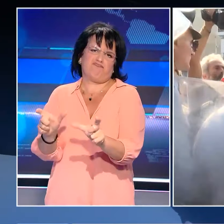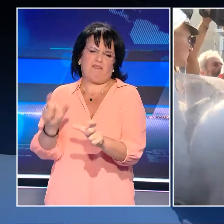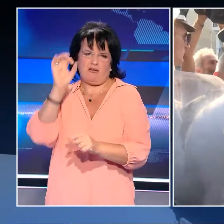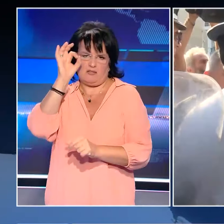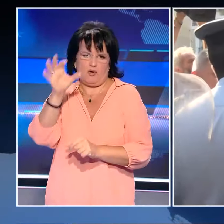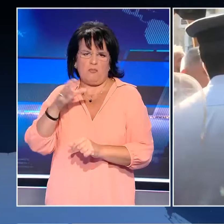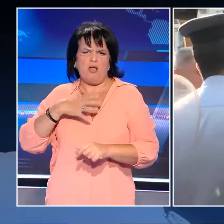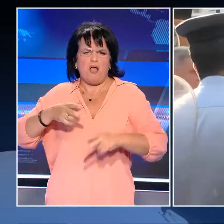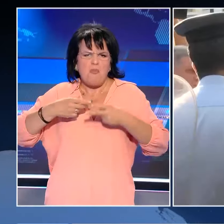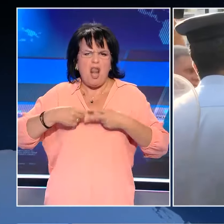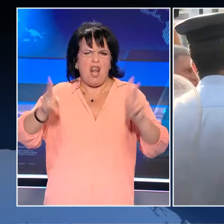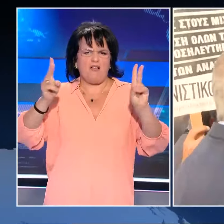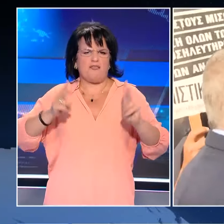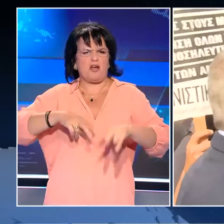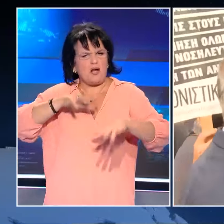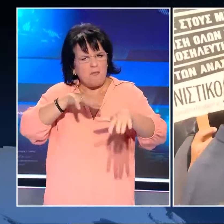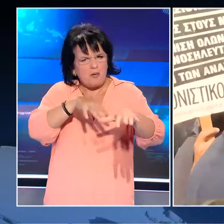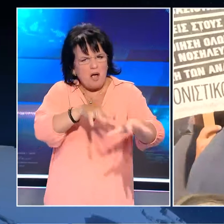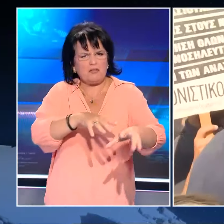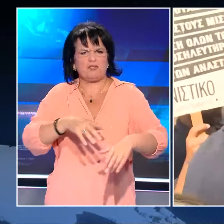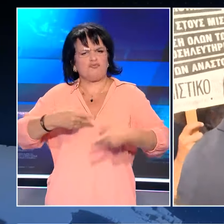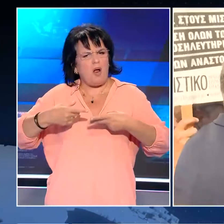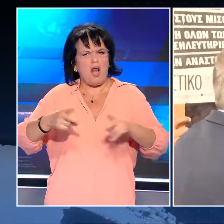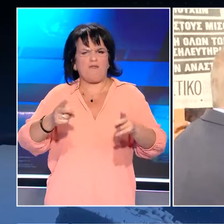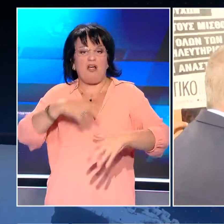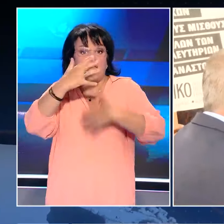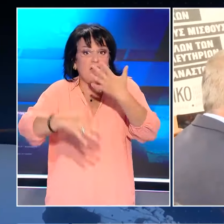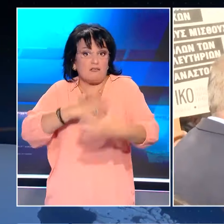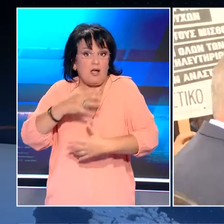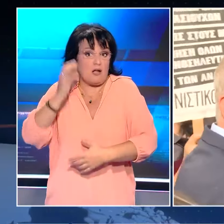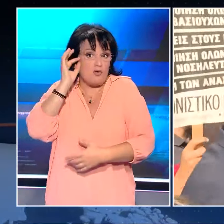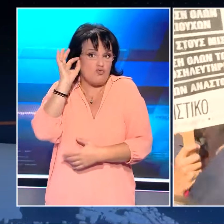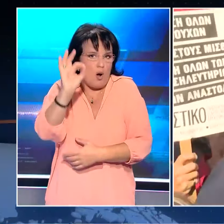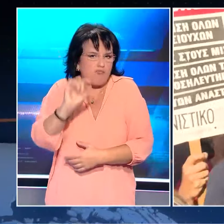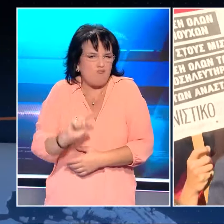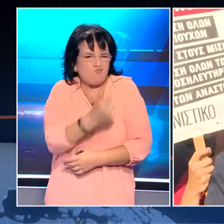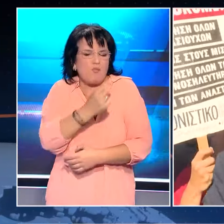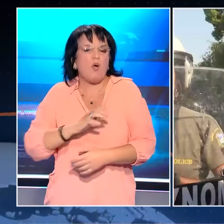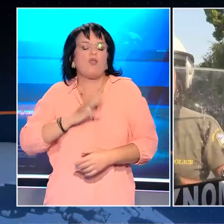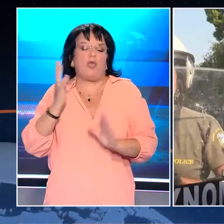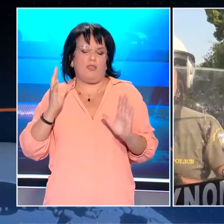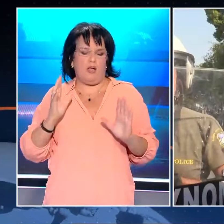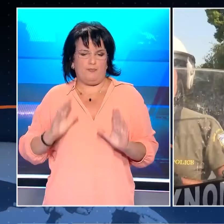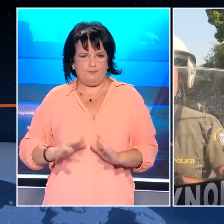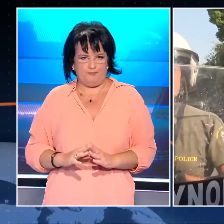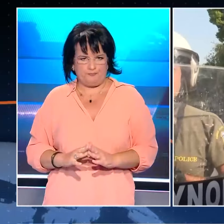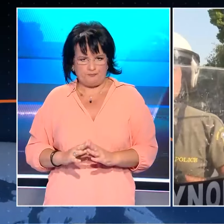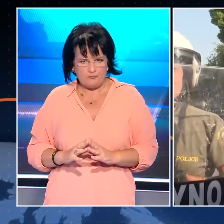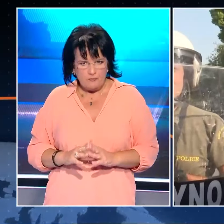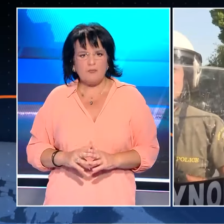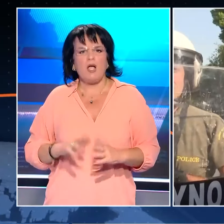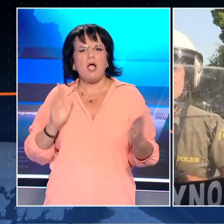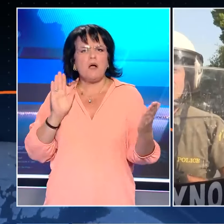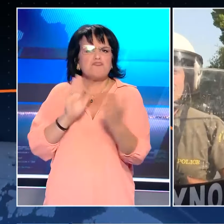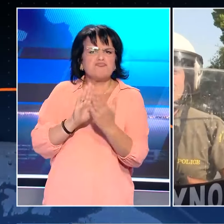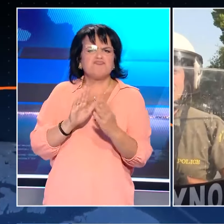μετατήσουμε χωρίς εμπισόνια στον δρόμο. Δεν έχουμε σκοπό να κάνουμε εμπισόνια. Το ξέρουμε, αλλά δεν γίνεται. Συναντήσαμε εδώ ένα τείχος από